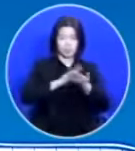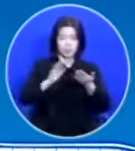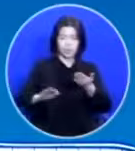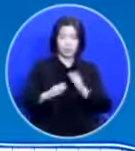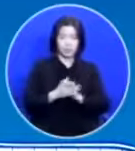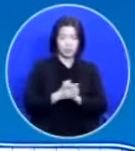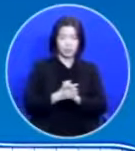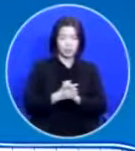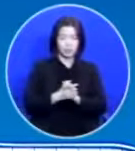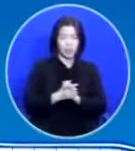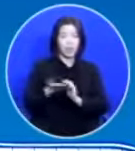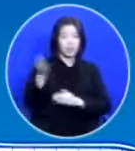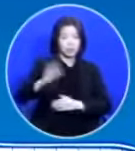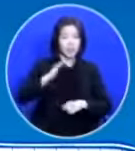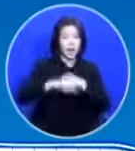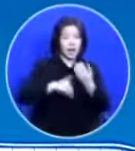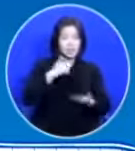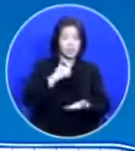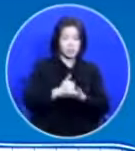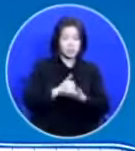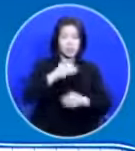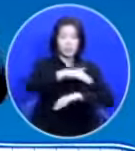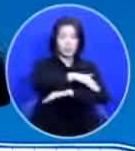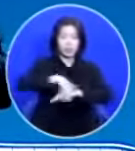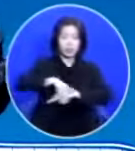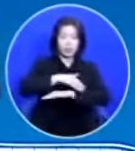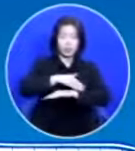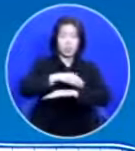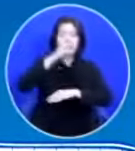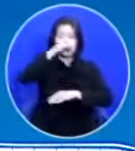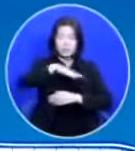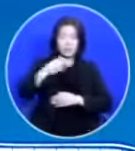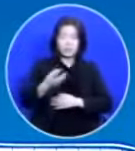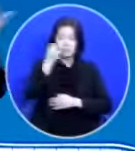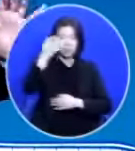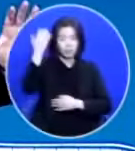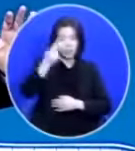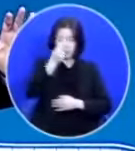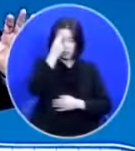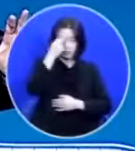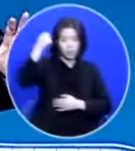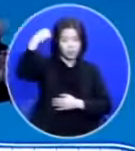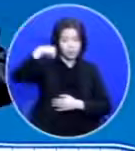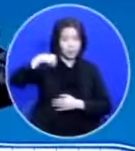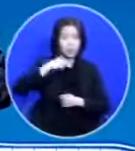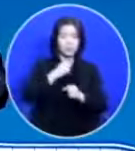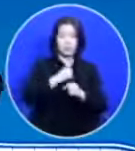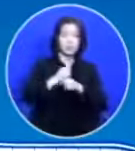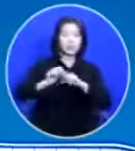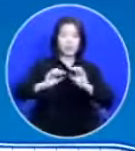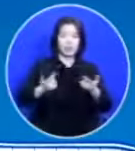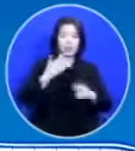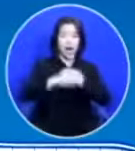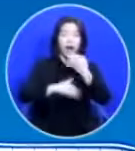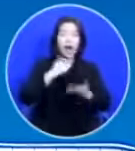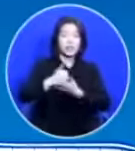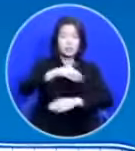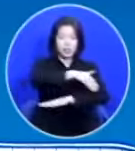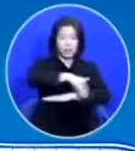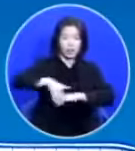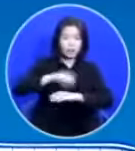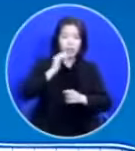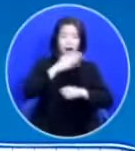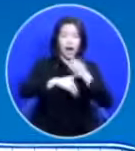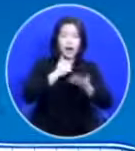그런데 하나님의 계획은 그저 성령의 근심만 느끼게 하는 게 아닙니다 하나님의 계획은 하나님의